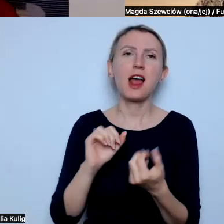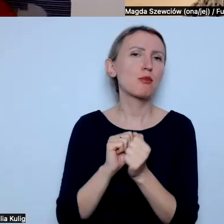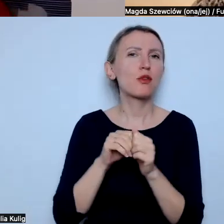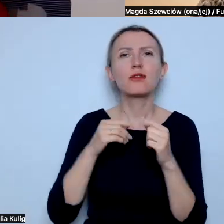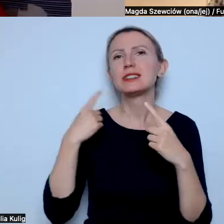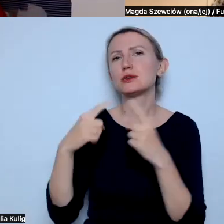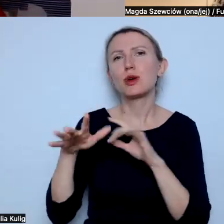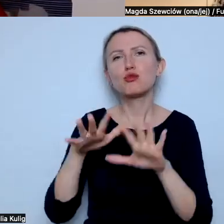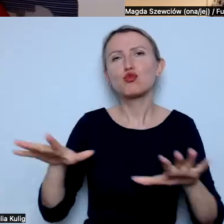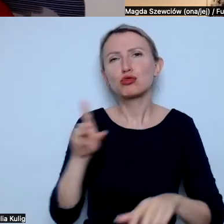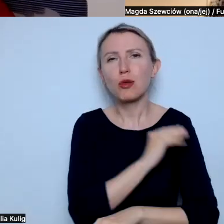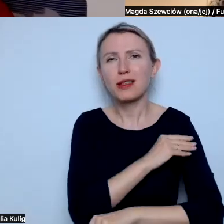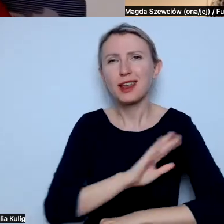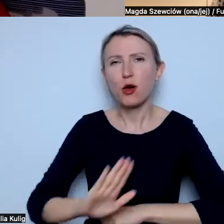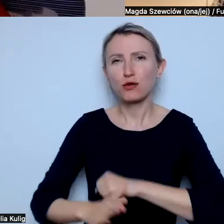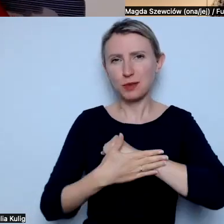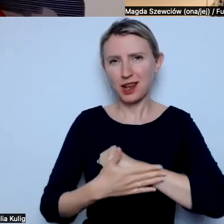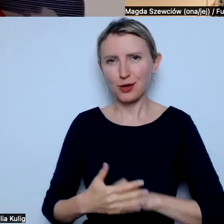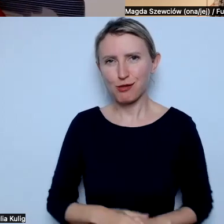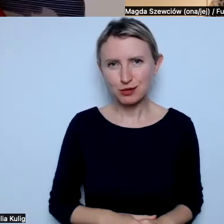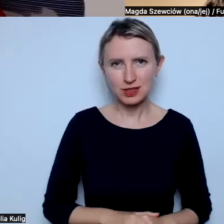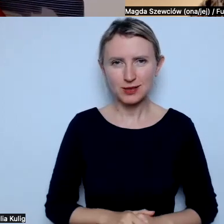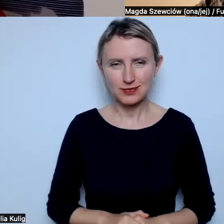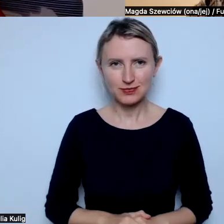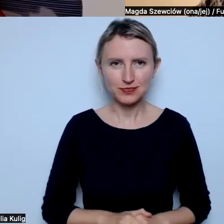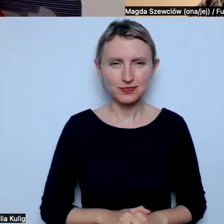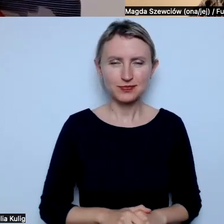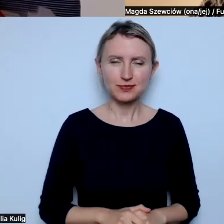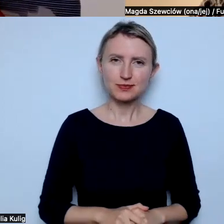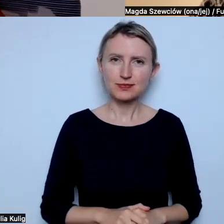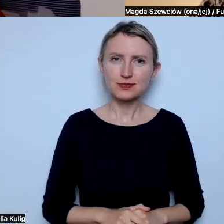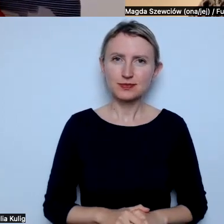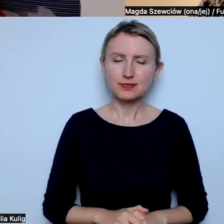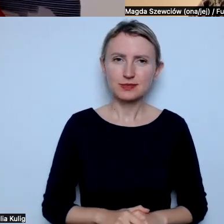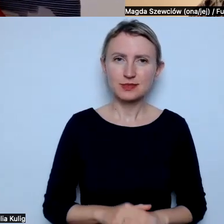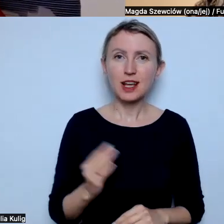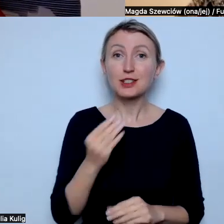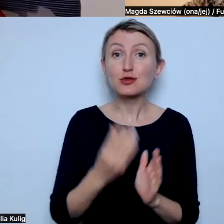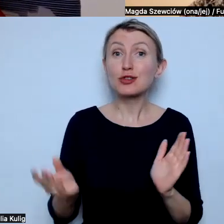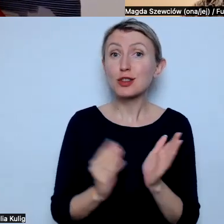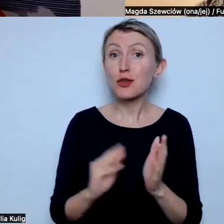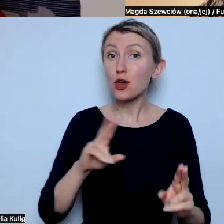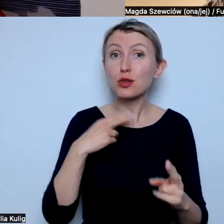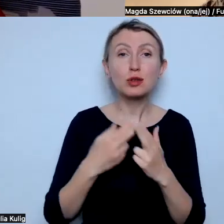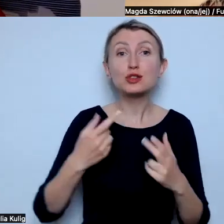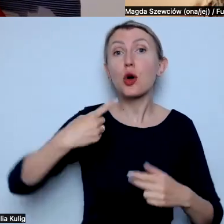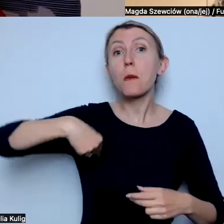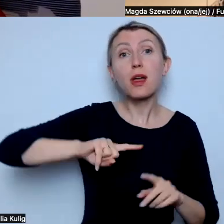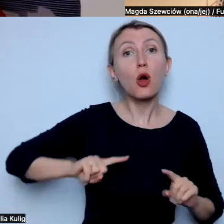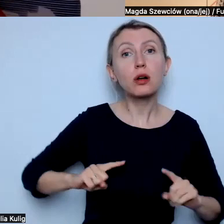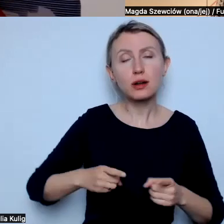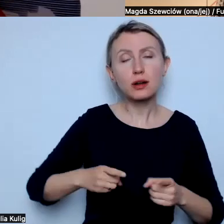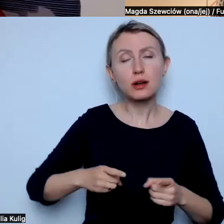materiałów, które są wspierające. Więc też do tego zachęcam. Tak odpowiadając jeszcze dodatkowo, co my jako organizacja, która